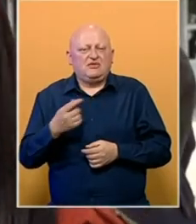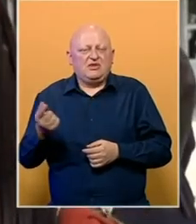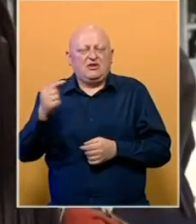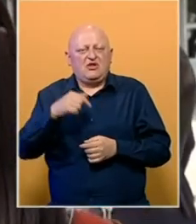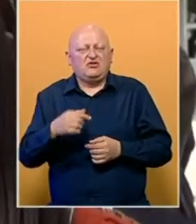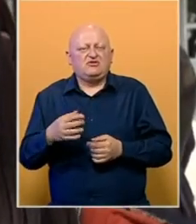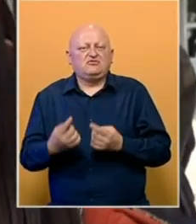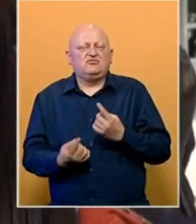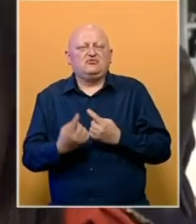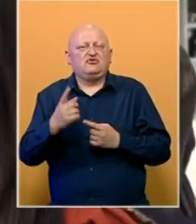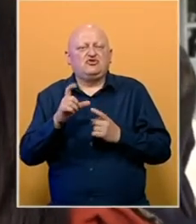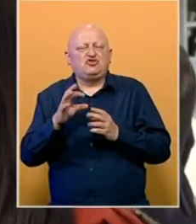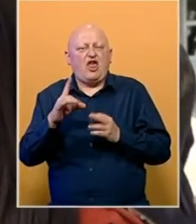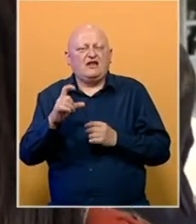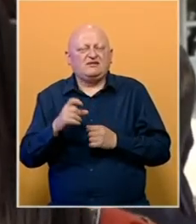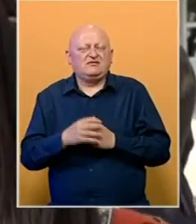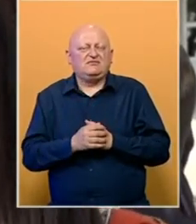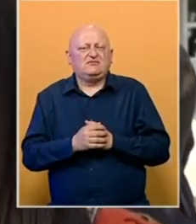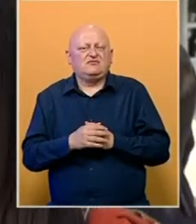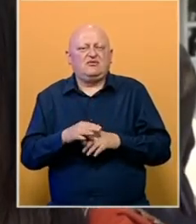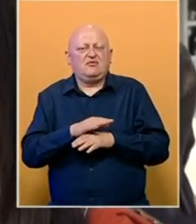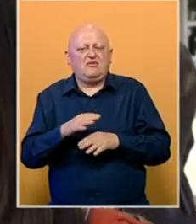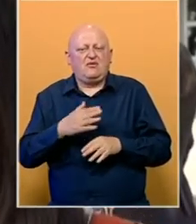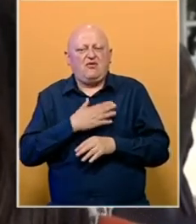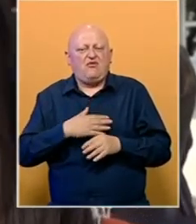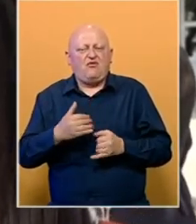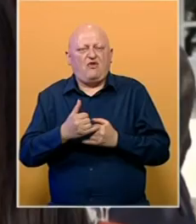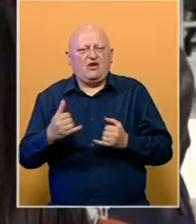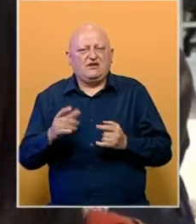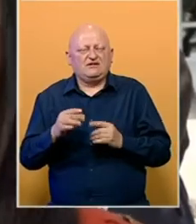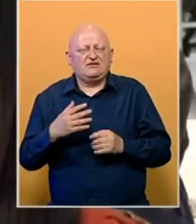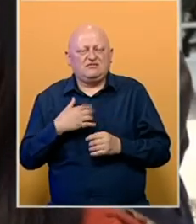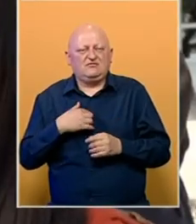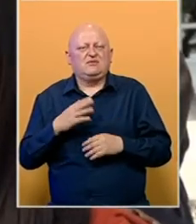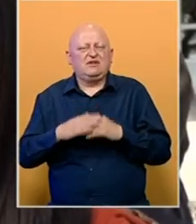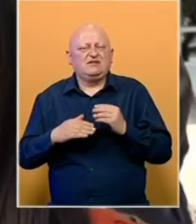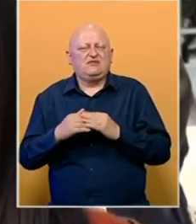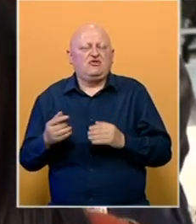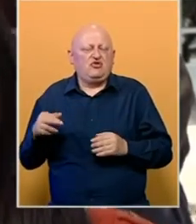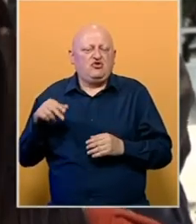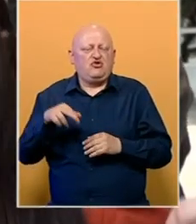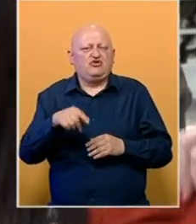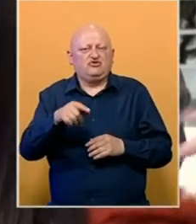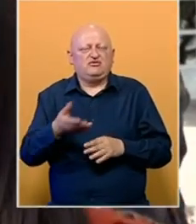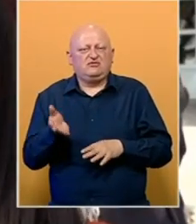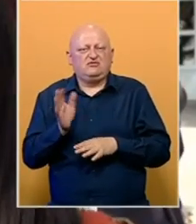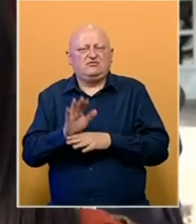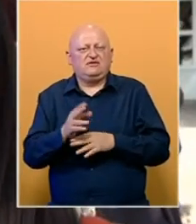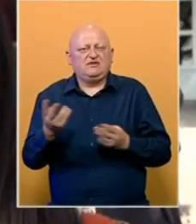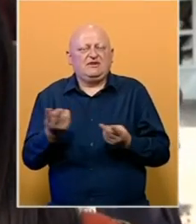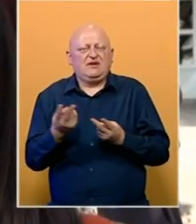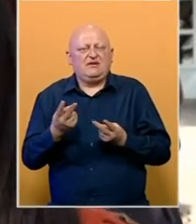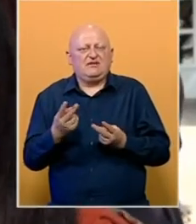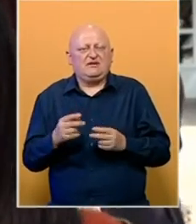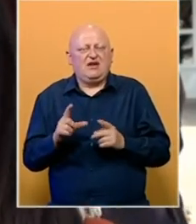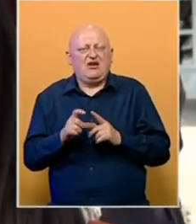događa vako u Stolacu i opućenito volim grad Stolacem da mi je baš bilo zadovoljstvo doći ovdje prisost, evo kao